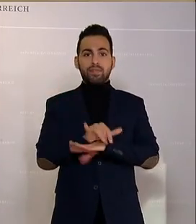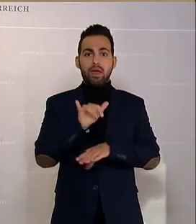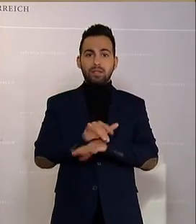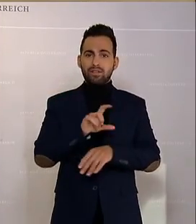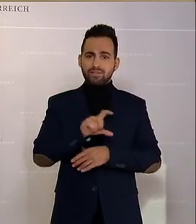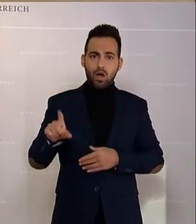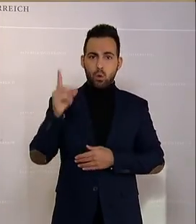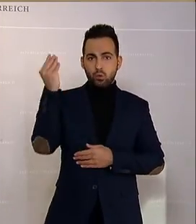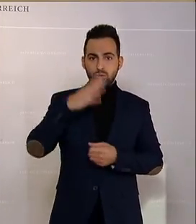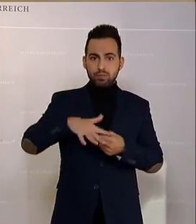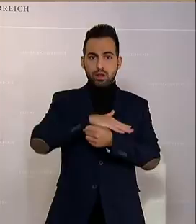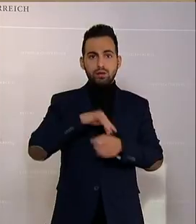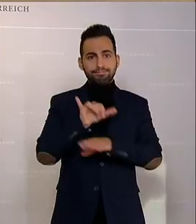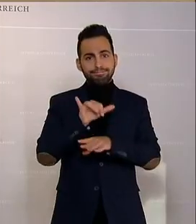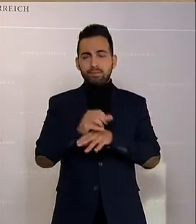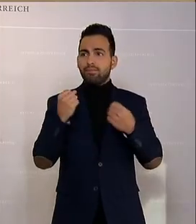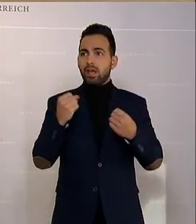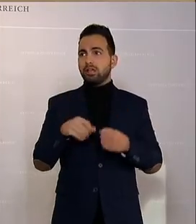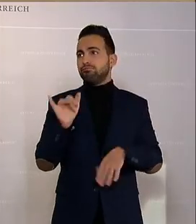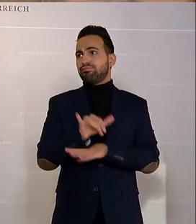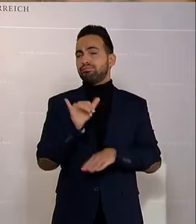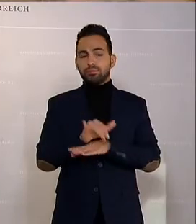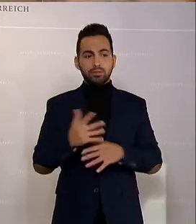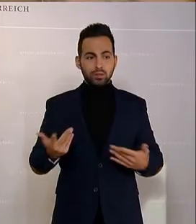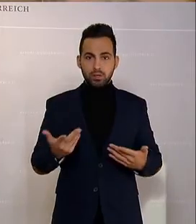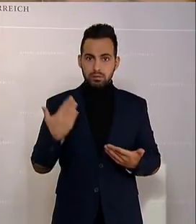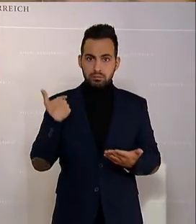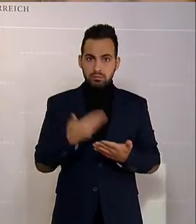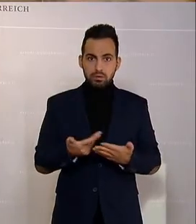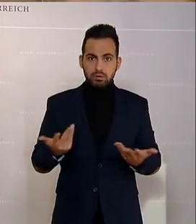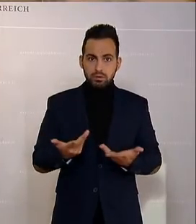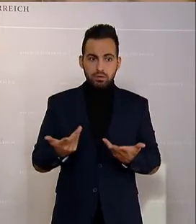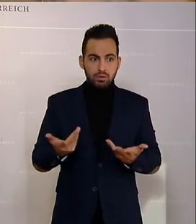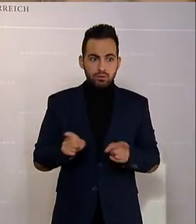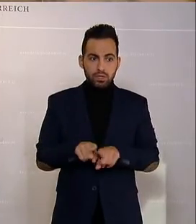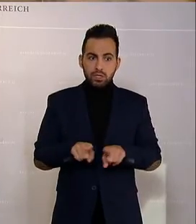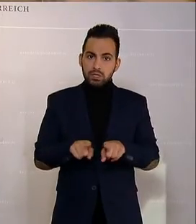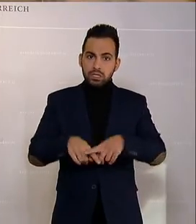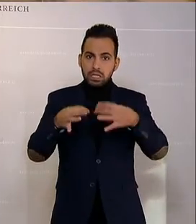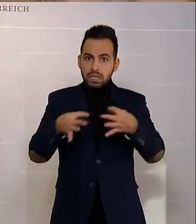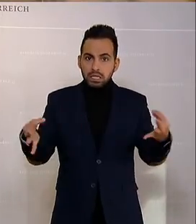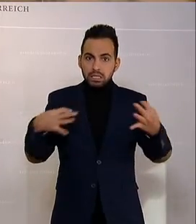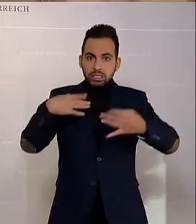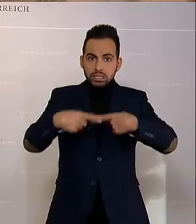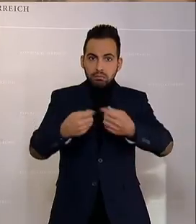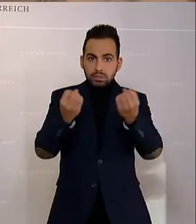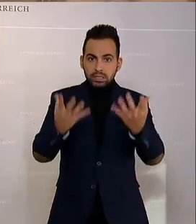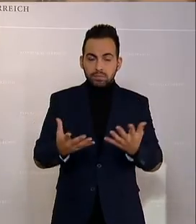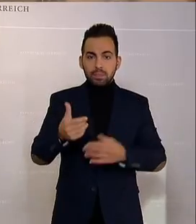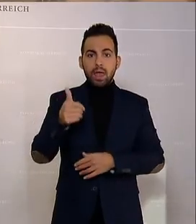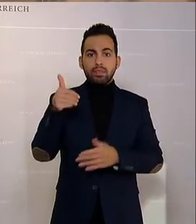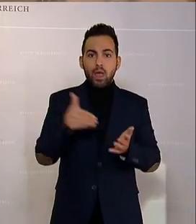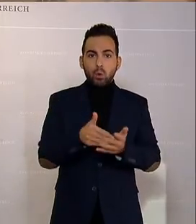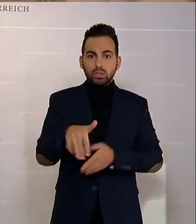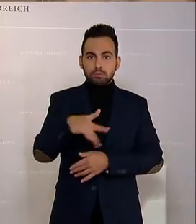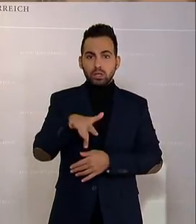Fachhochschulbereich sträflich. Es ist da de facto mehr oder weniger nichts passiert. Die tausend Plätze, die